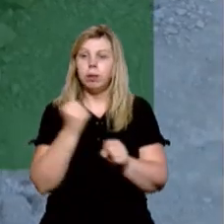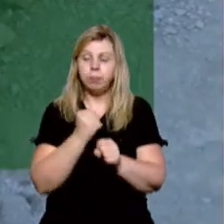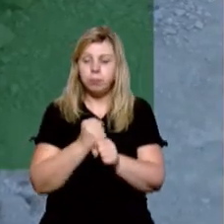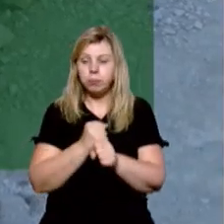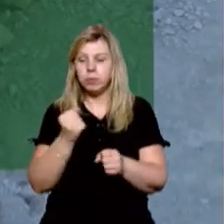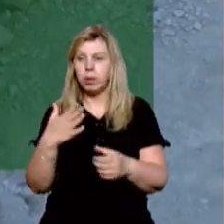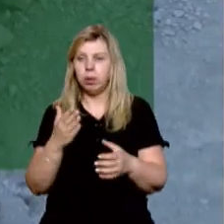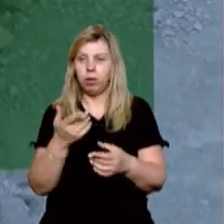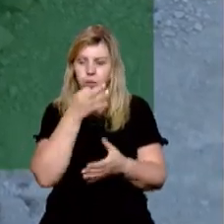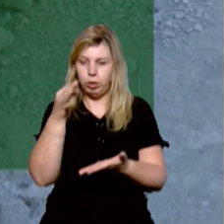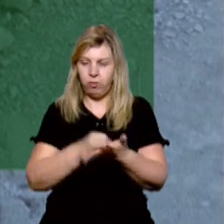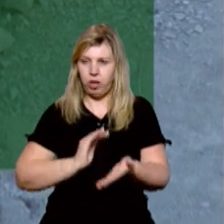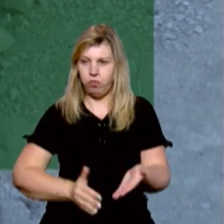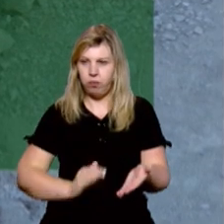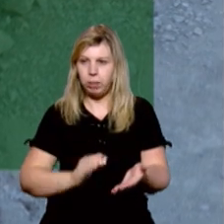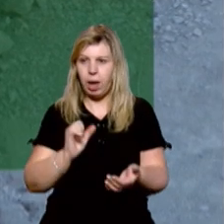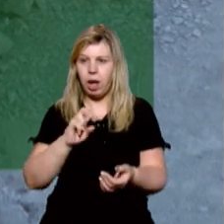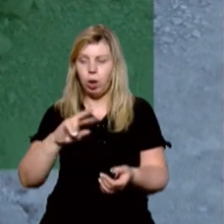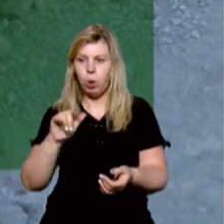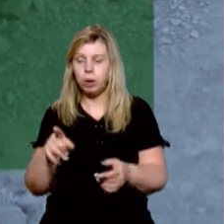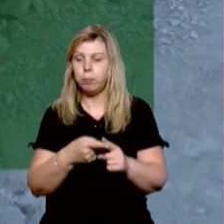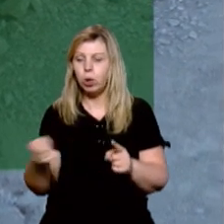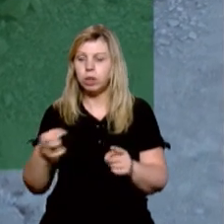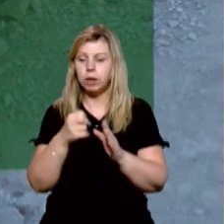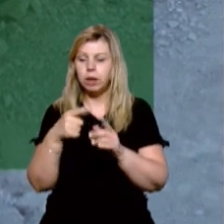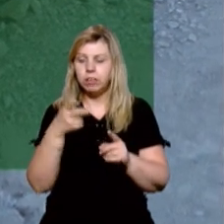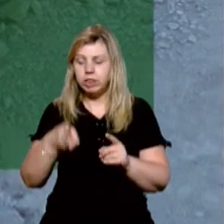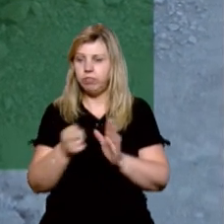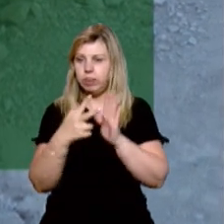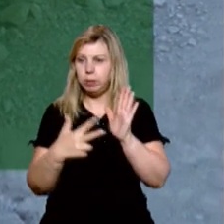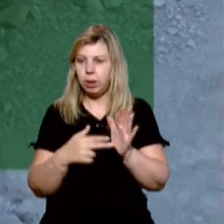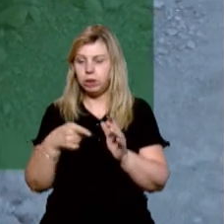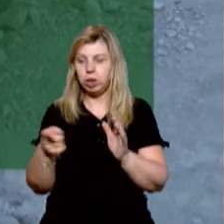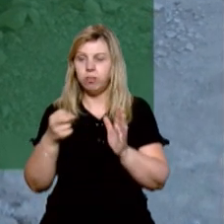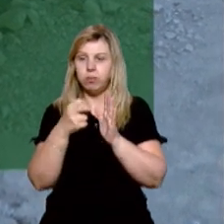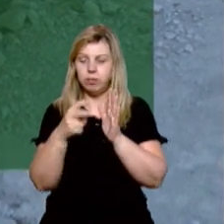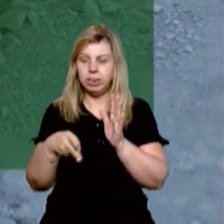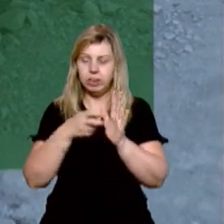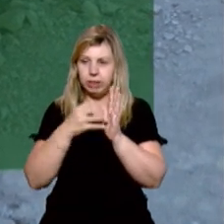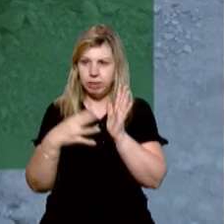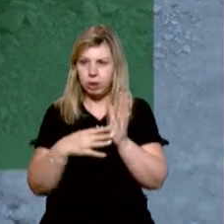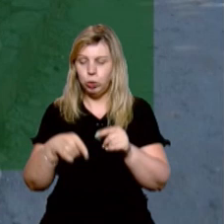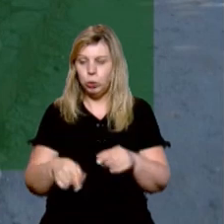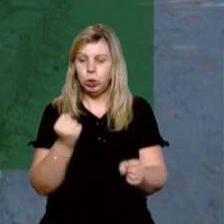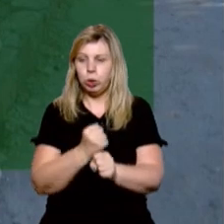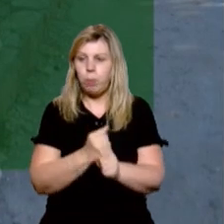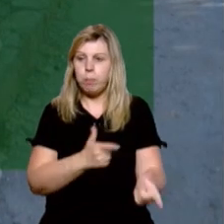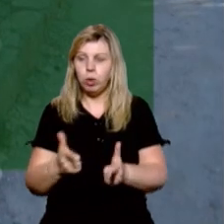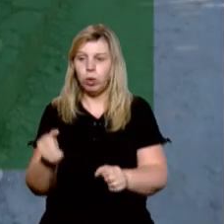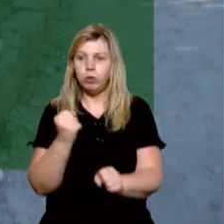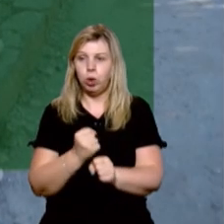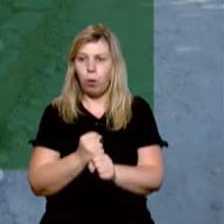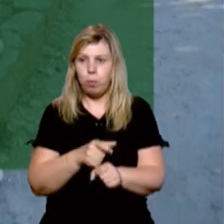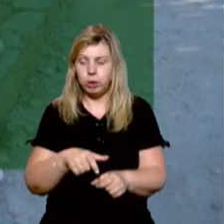товариство з обмеженою відповідальністю «Алькор». Протягом 2018-2019 років тут провели підготовчі